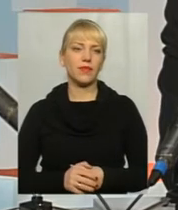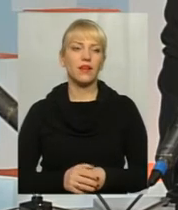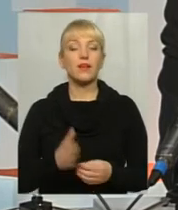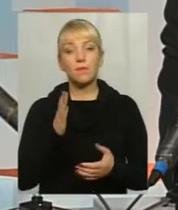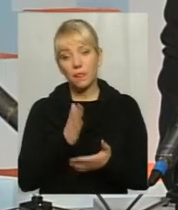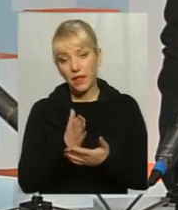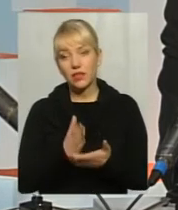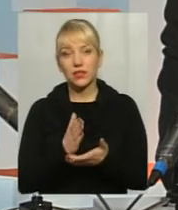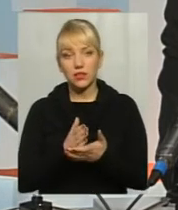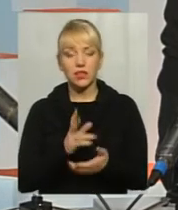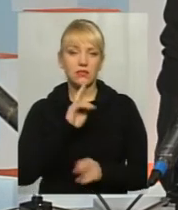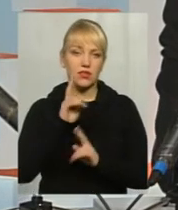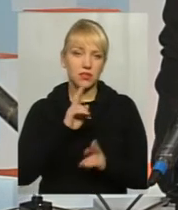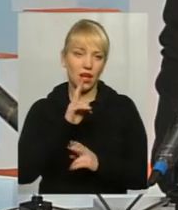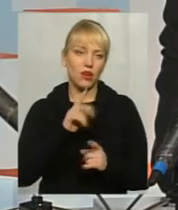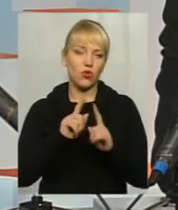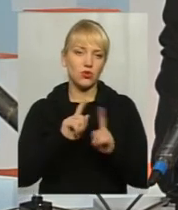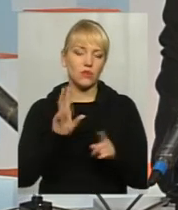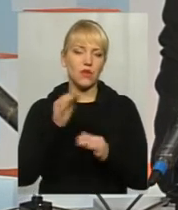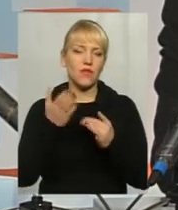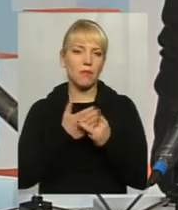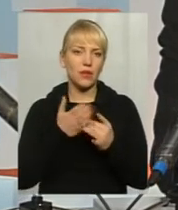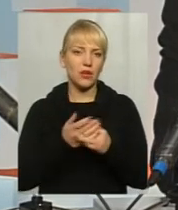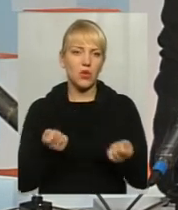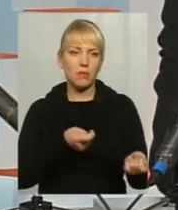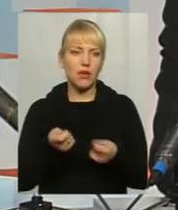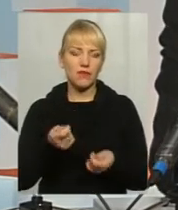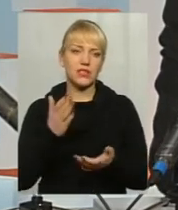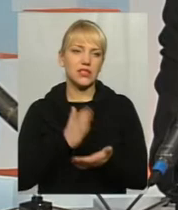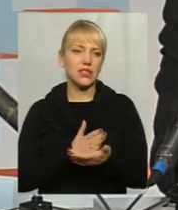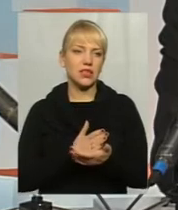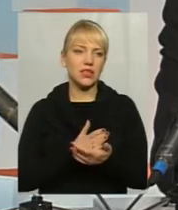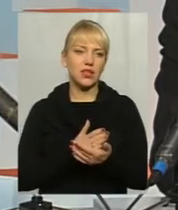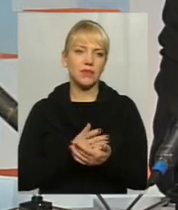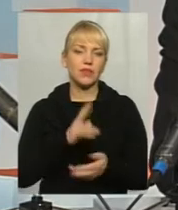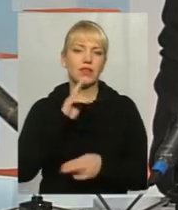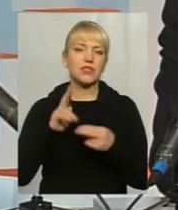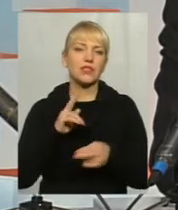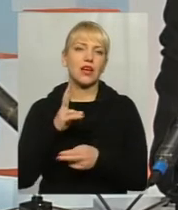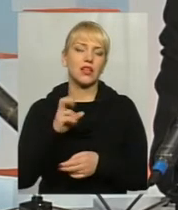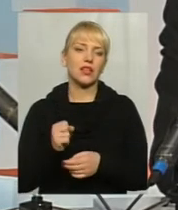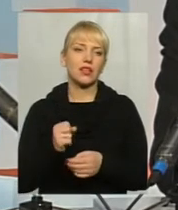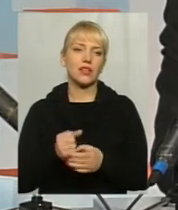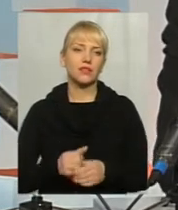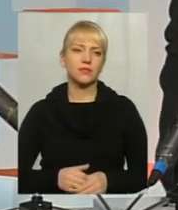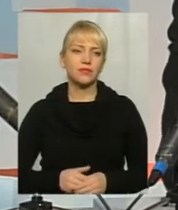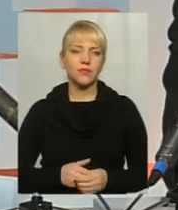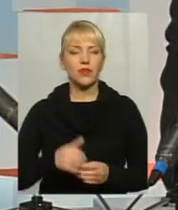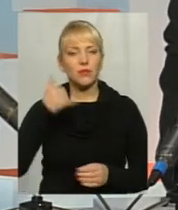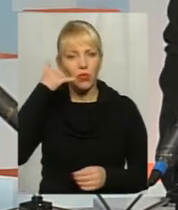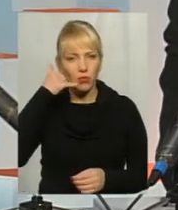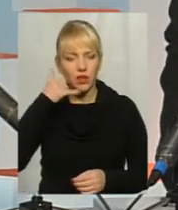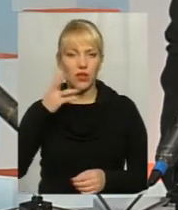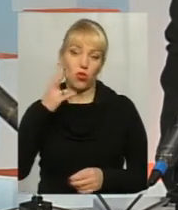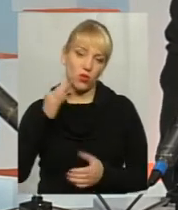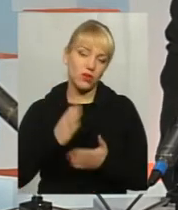Є певні скарги, є скарги, особливо на пільгові перевезення, є скарги там десь на розмову по мобільному телефону, але є і